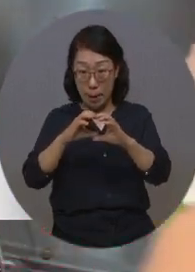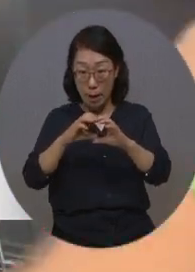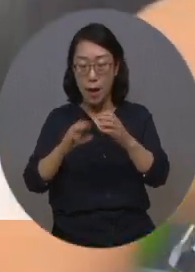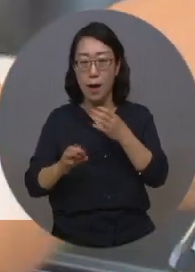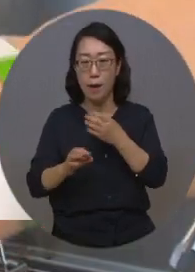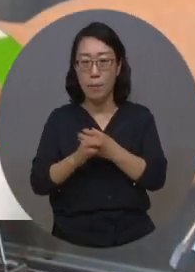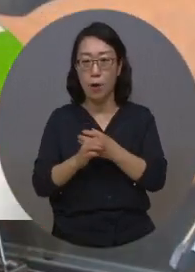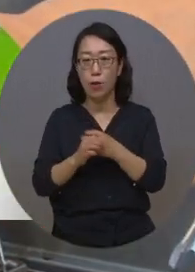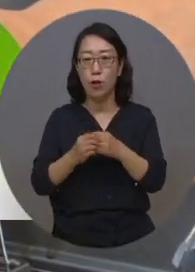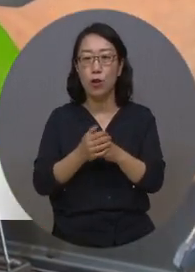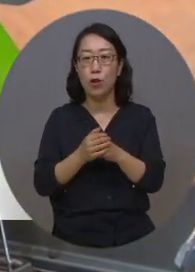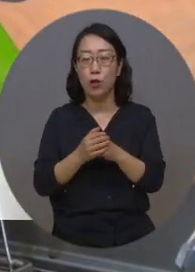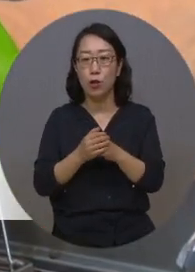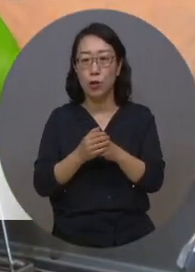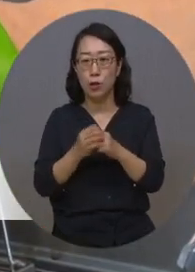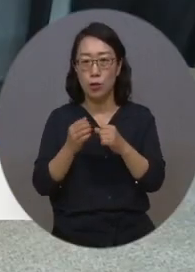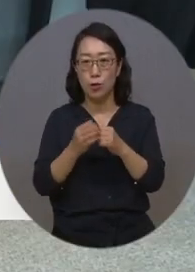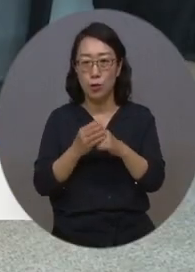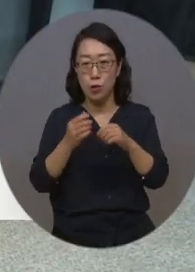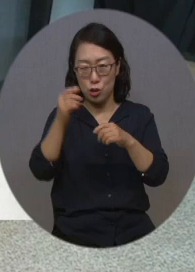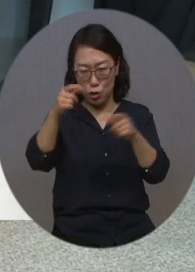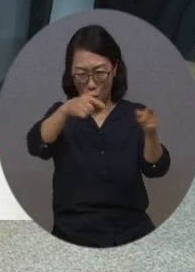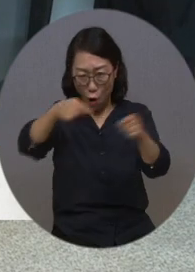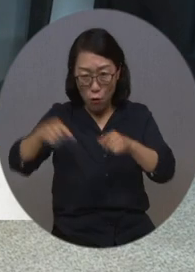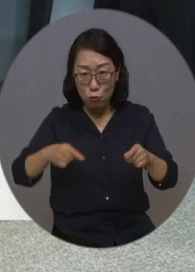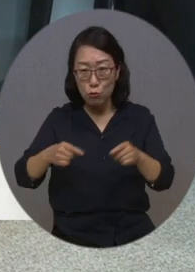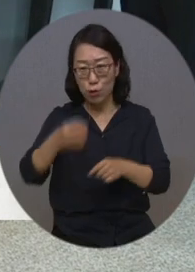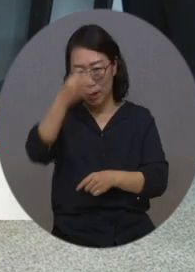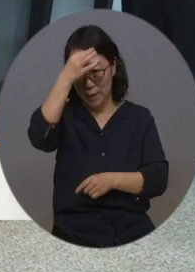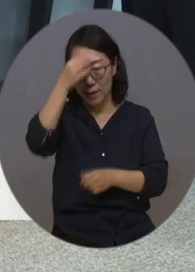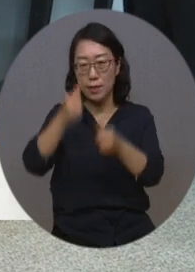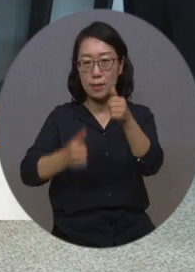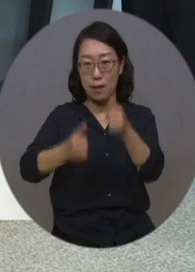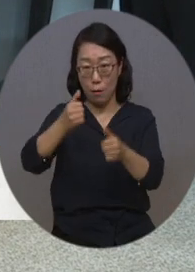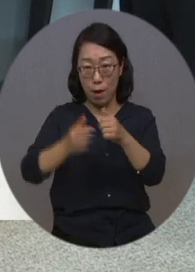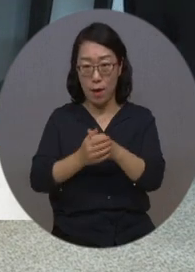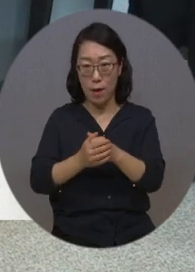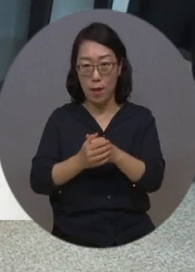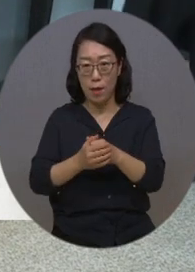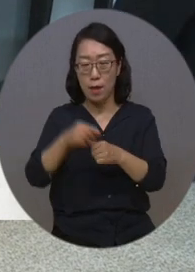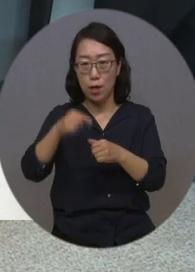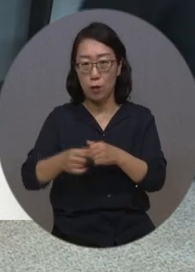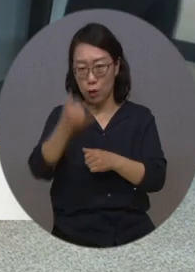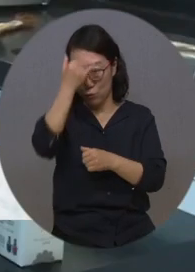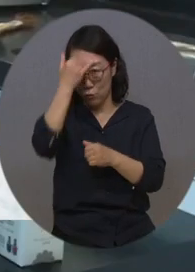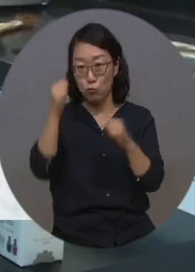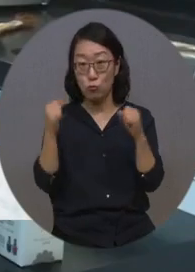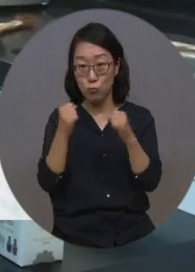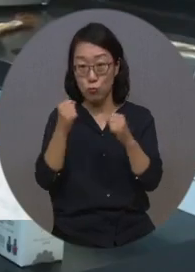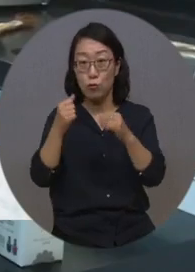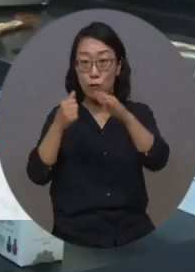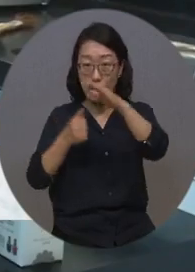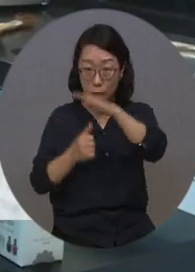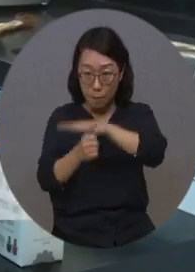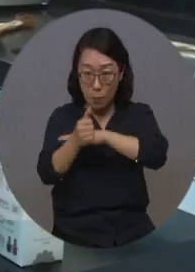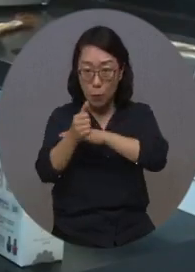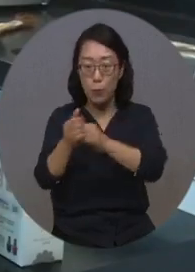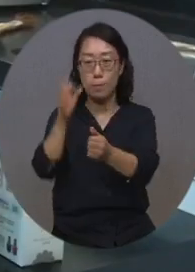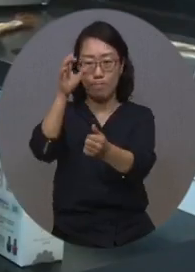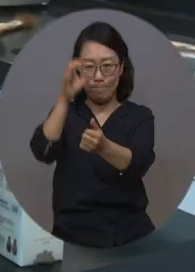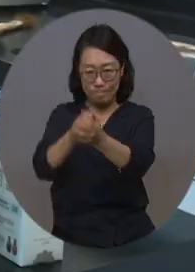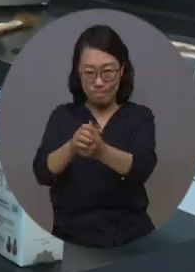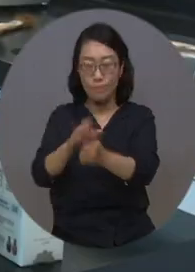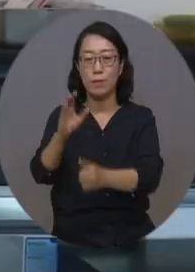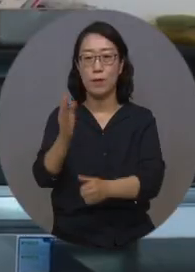경북경주에서 열리는 전국장애인기능경기대회에 충북대표로 참가할 수 있는 자격이 주어집니다.